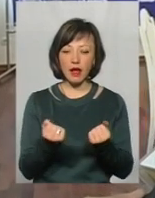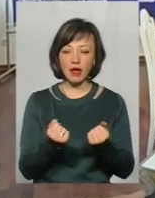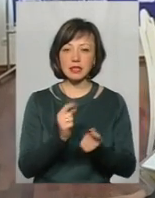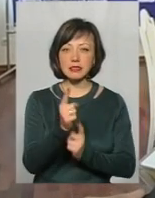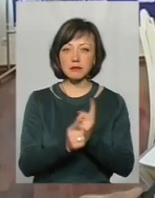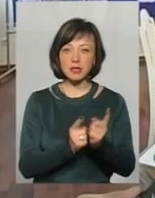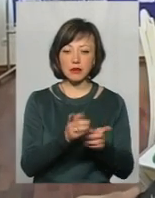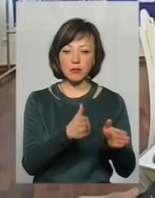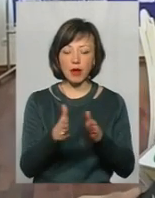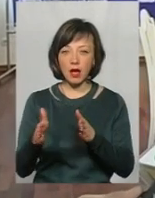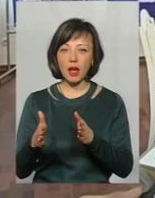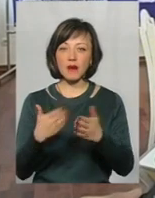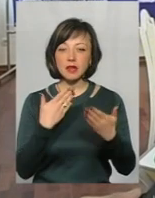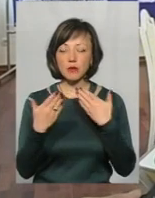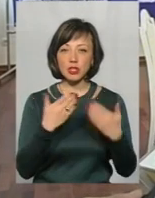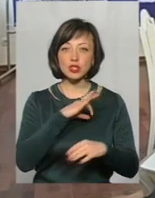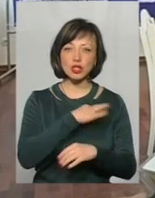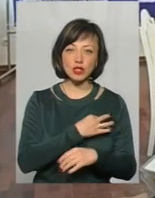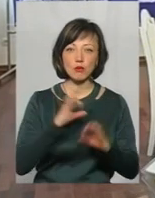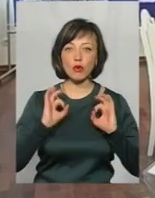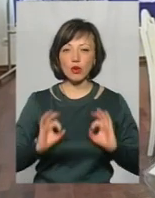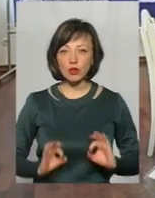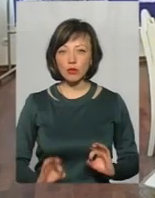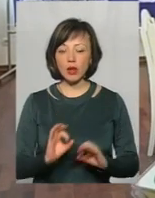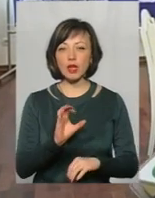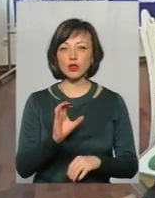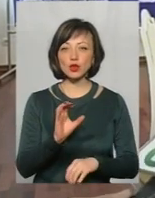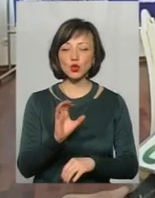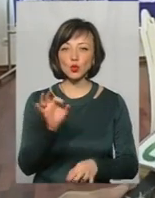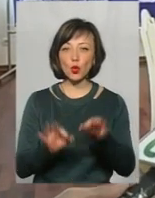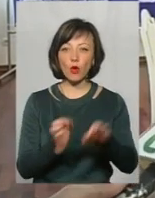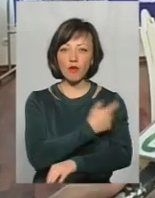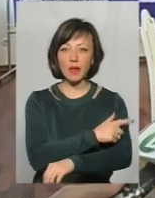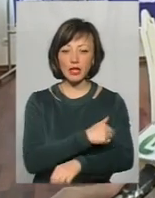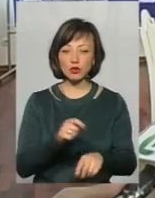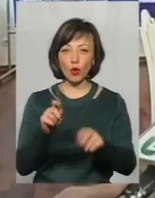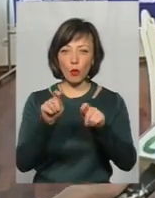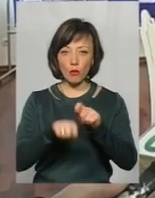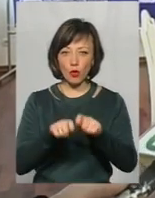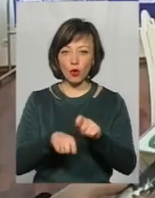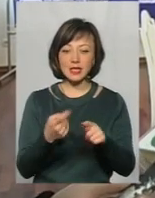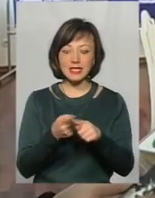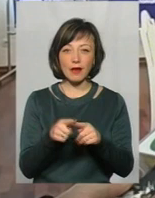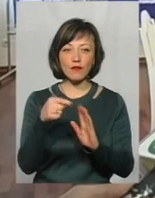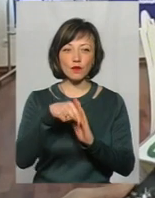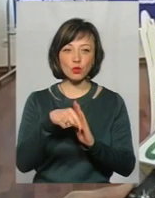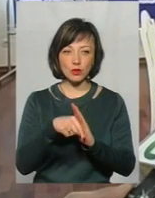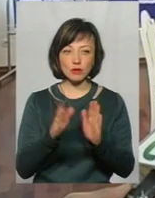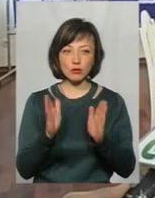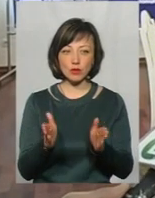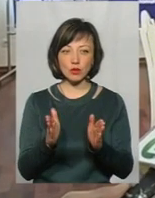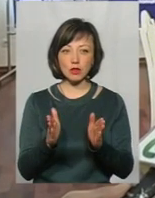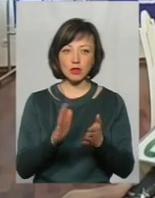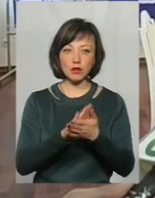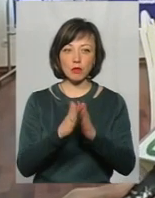слідчих, прокуратури, судово-медичного бюро, суду. Це внутрішні такі будуть